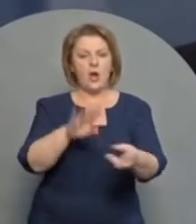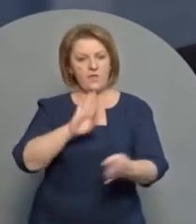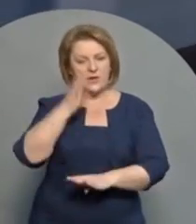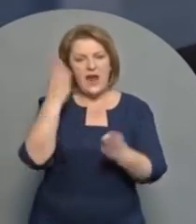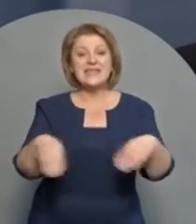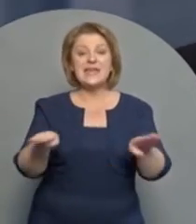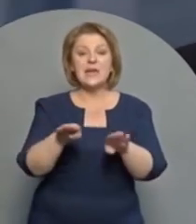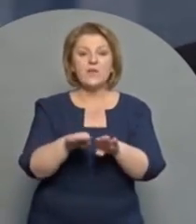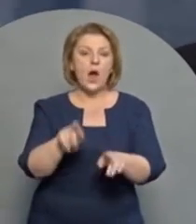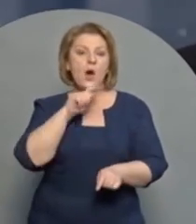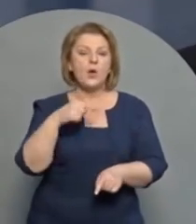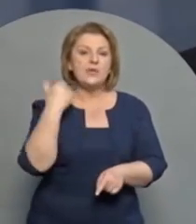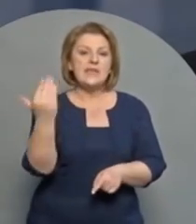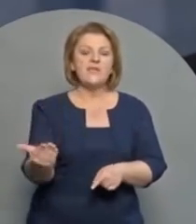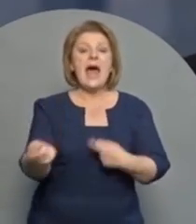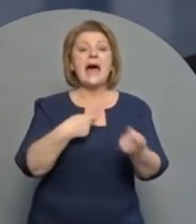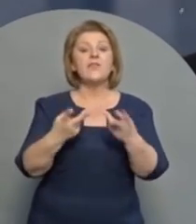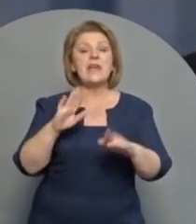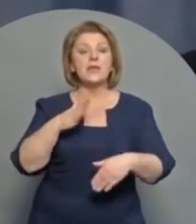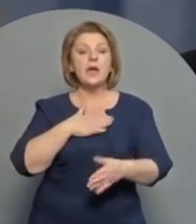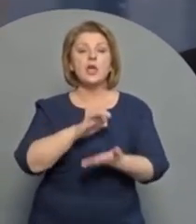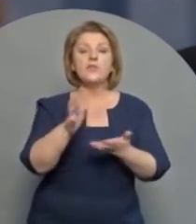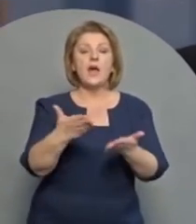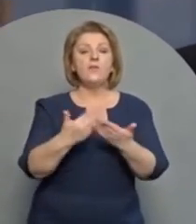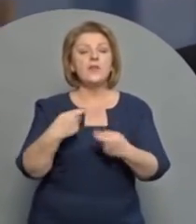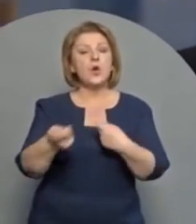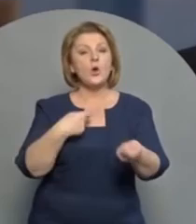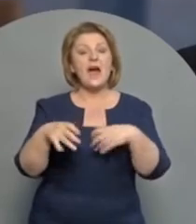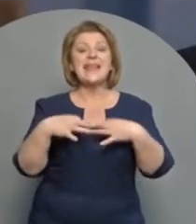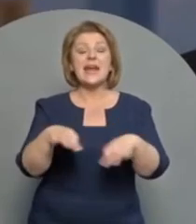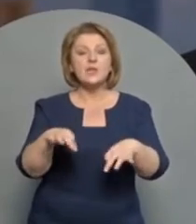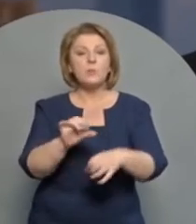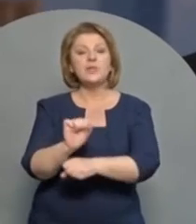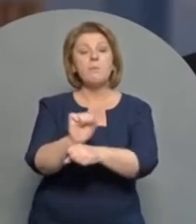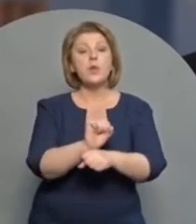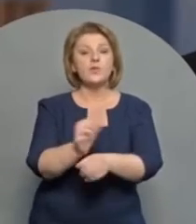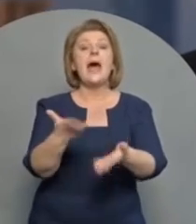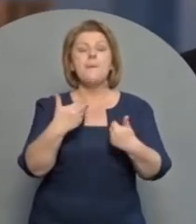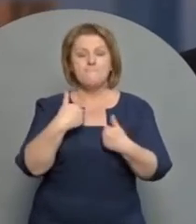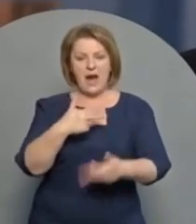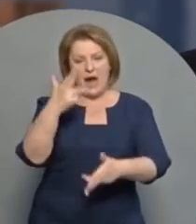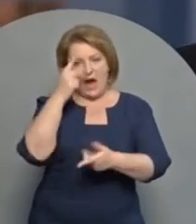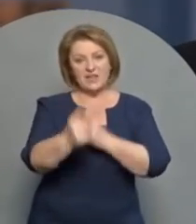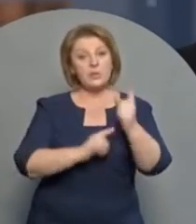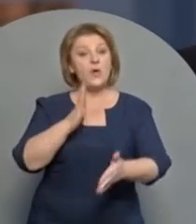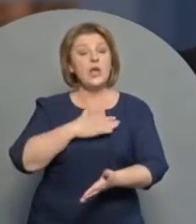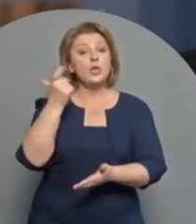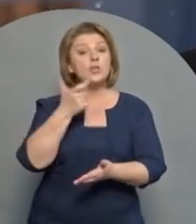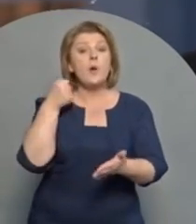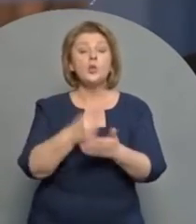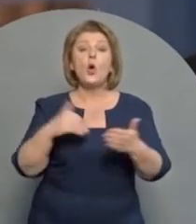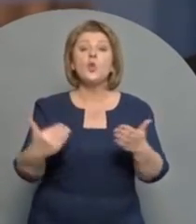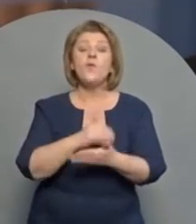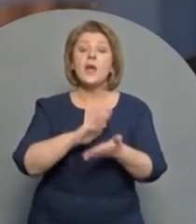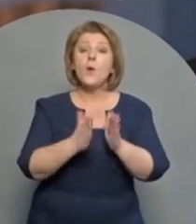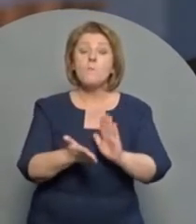ворожого закриття Росією ринку для наших товарів від торговельної та транспортної блокади. Ми адаптували наше